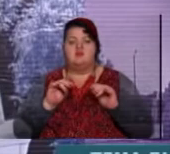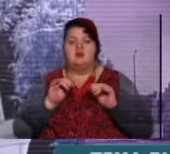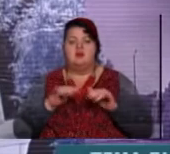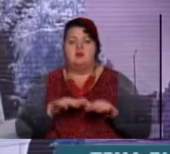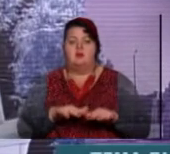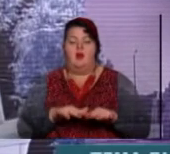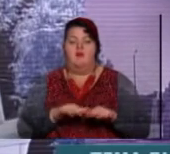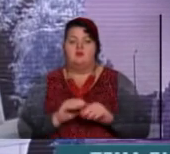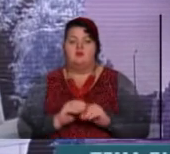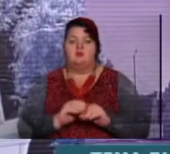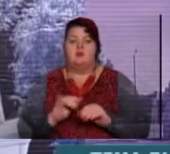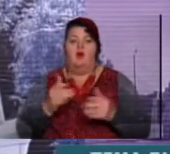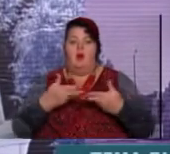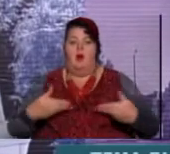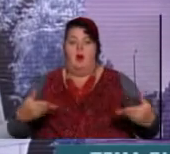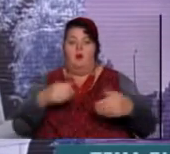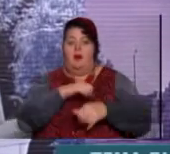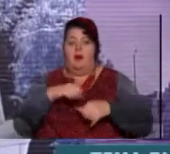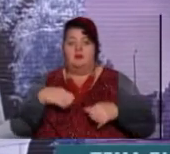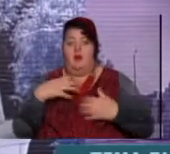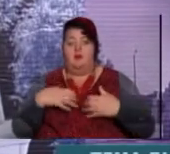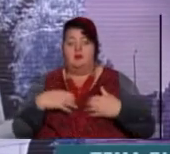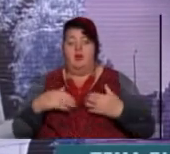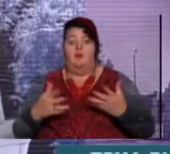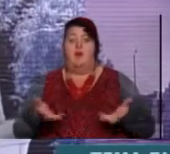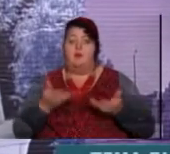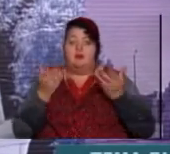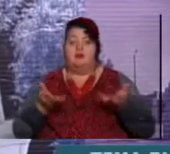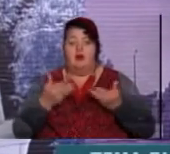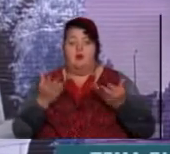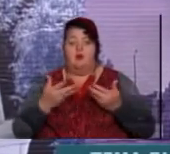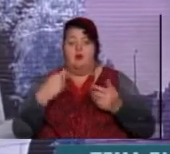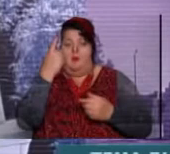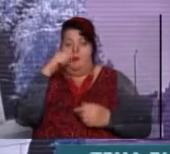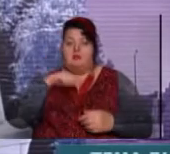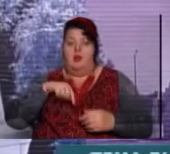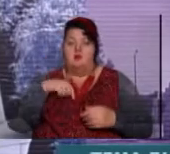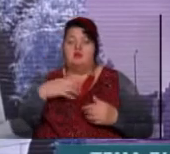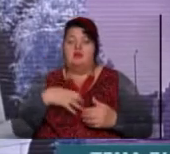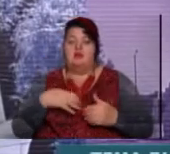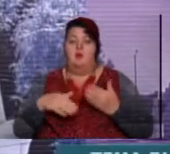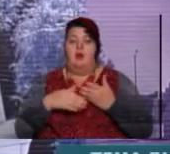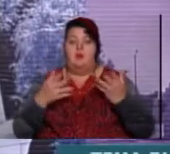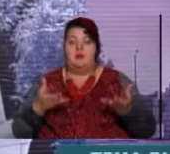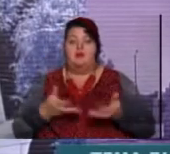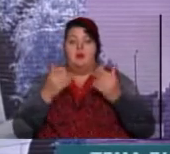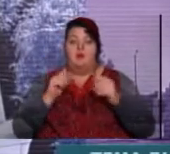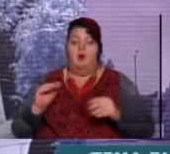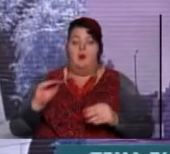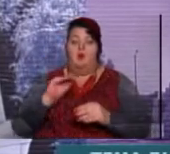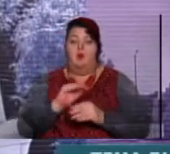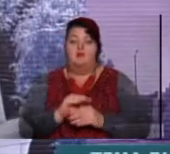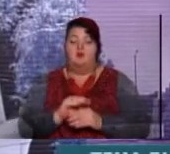ми самі себе підтримуємо, самі психологічно себе підтримуємо і поповнюємо